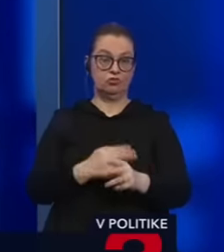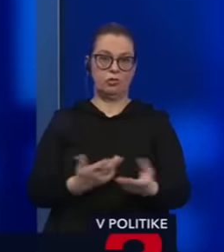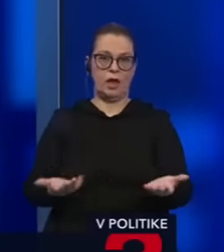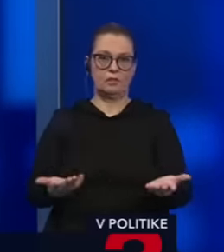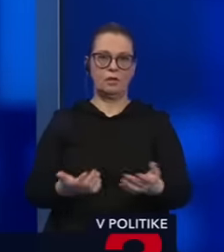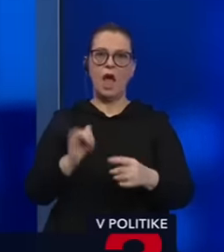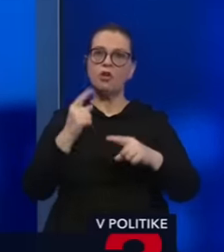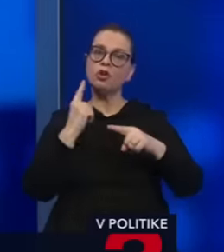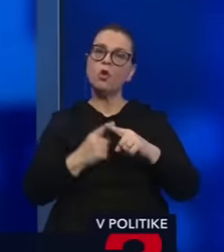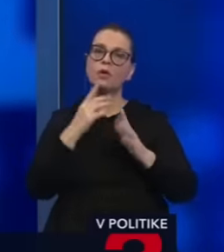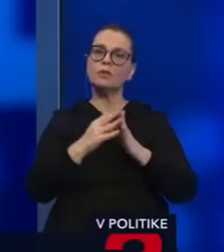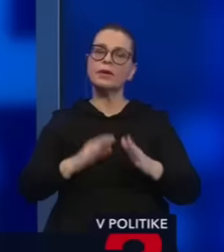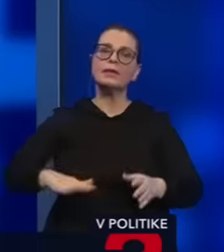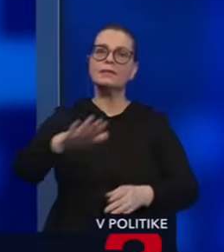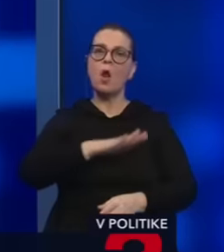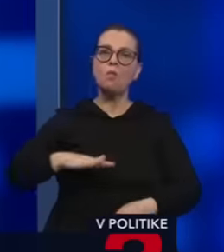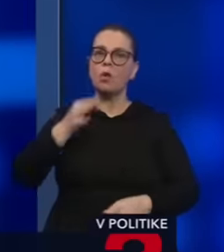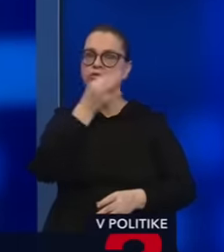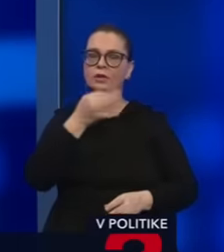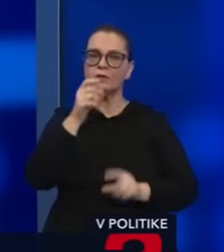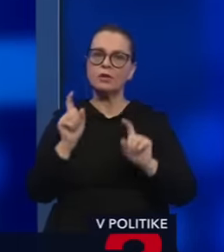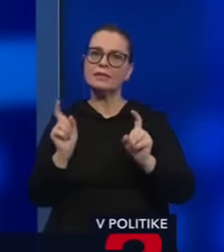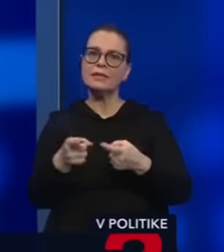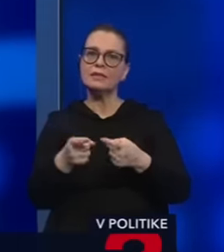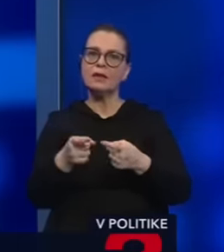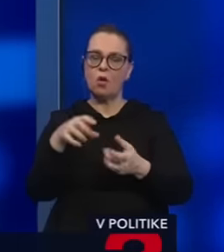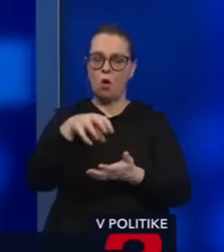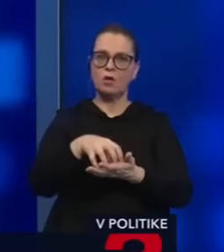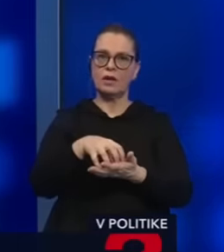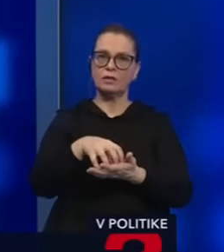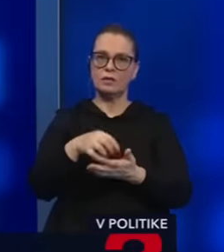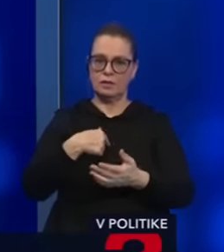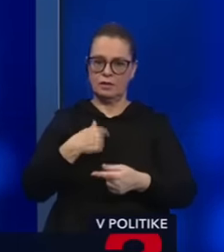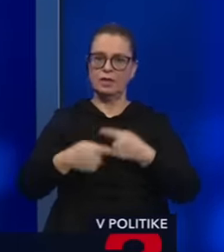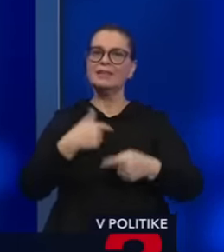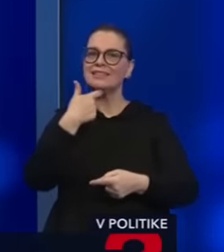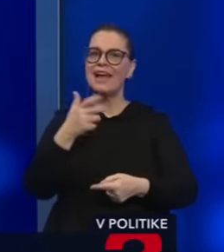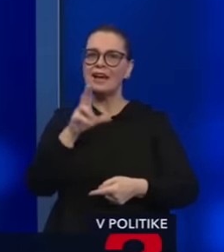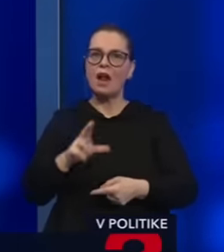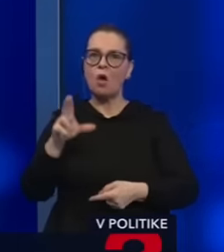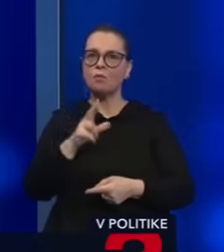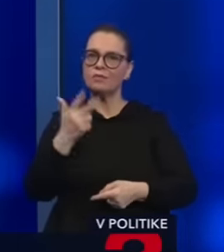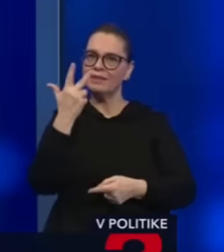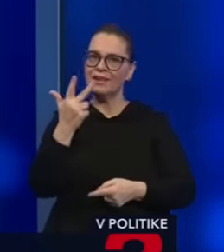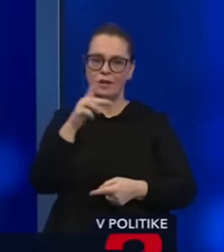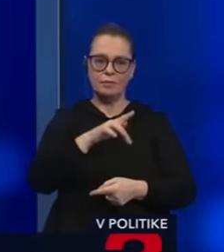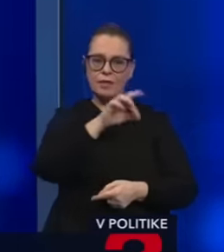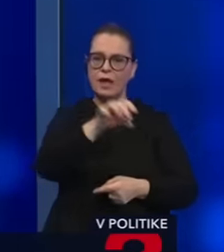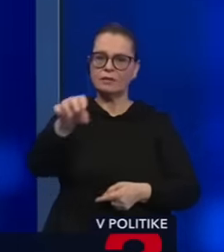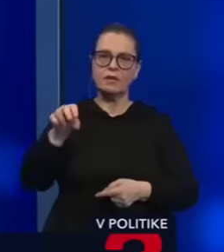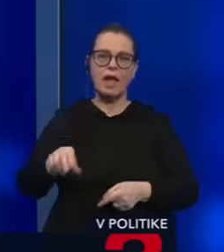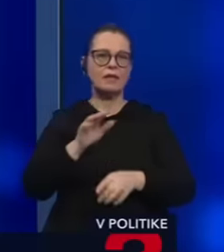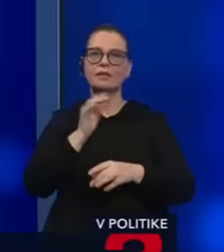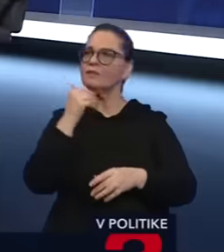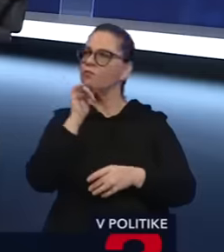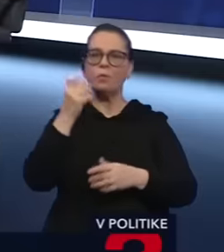povedať v konkrétnym príklade. Celoplošné testovanie odhalilo len v okrese, z ktorého pochádzam Stará Ľubovňa, tri ohnízka, o ktorých nikto netušil,